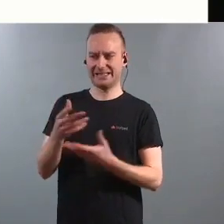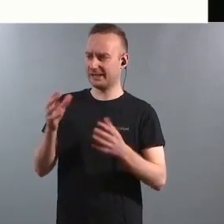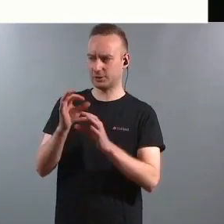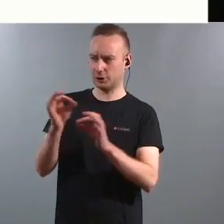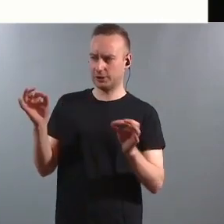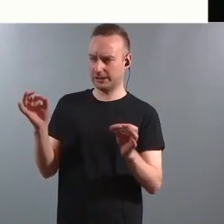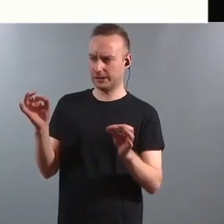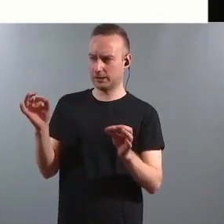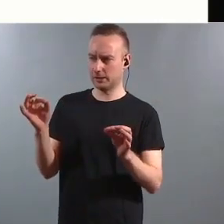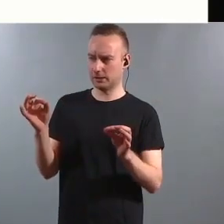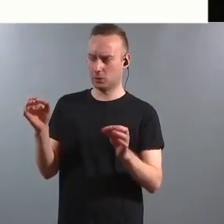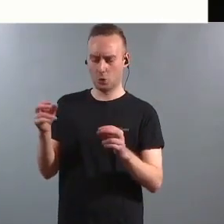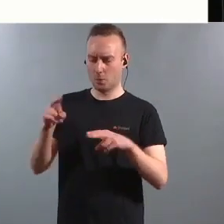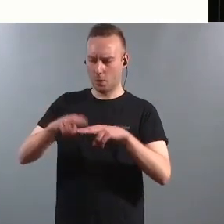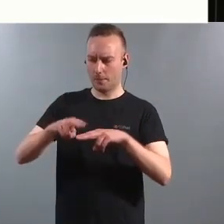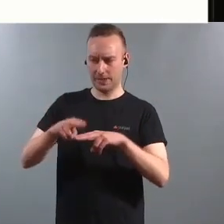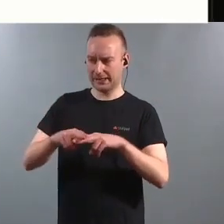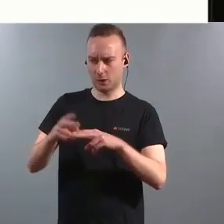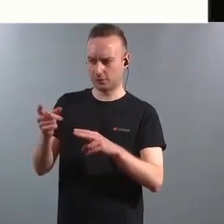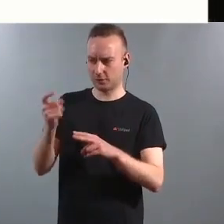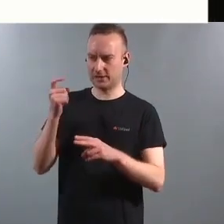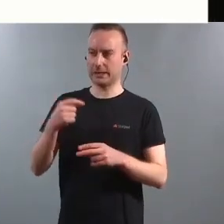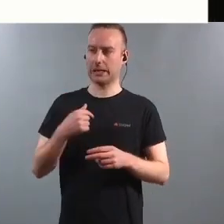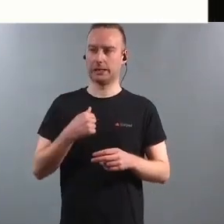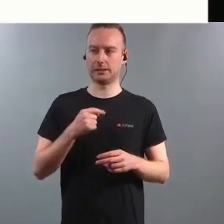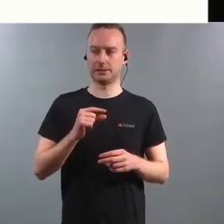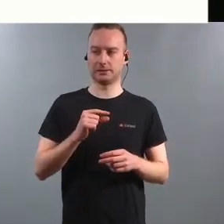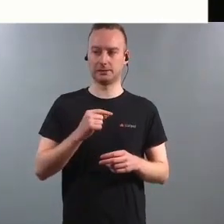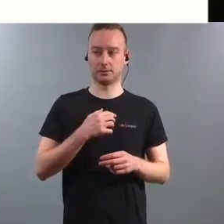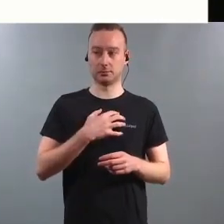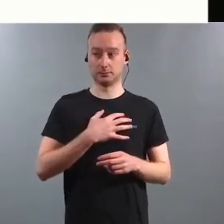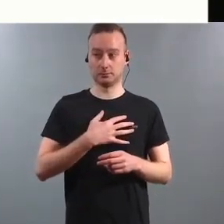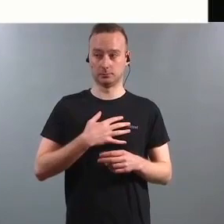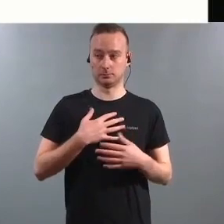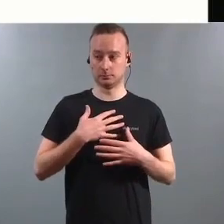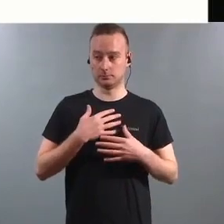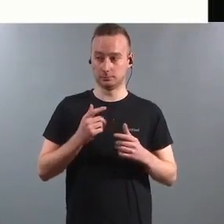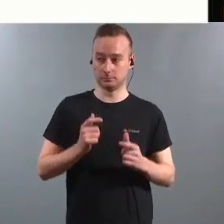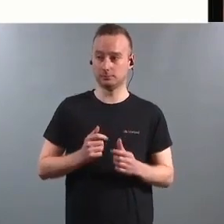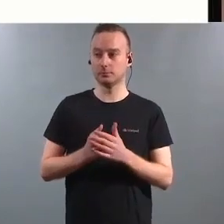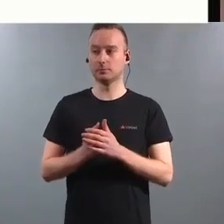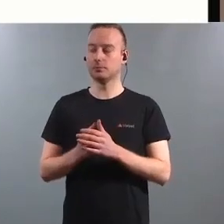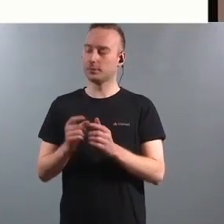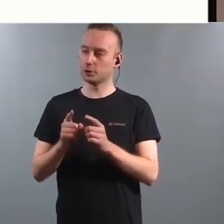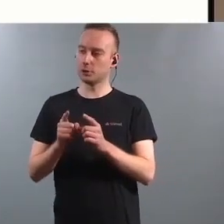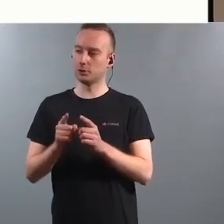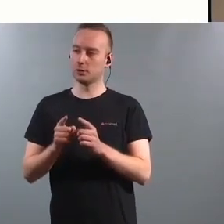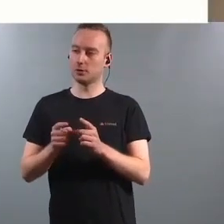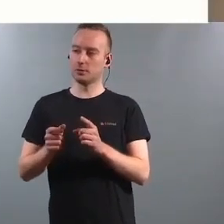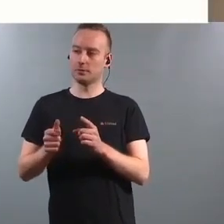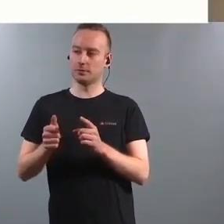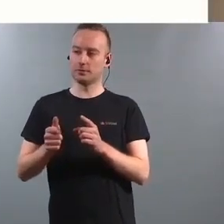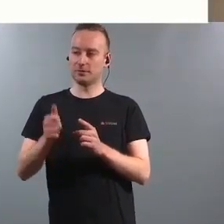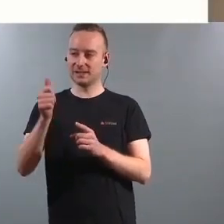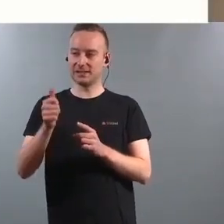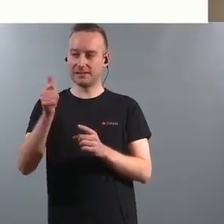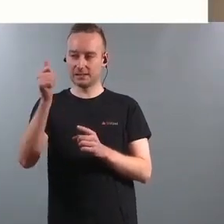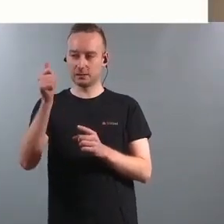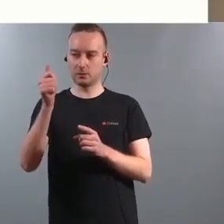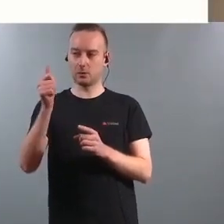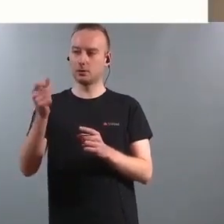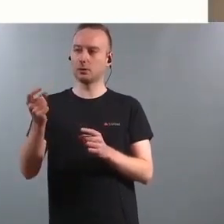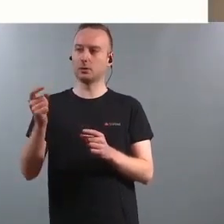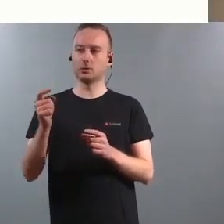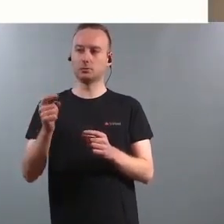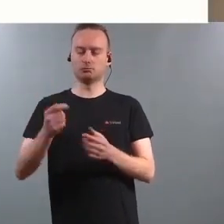påpekte det som er utfordringene som du er. Så det skal gjøre vondt når du møter politikere, beslutningstakere